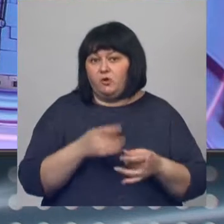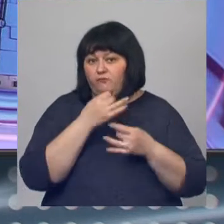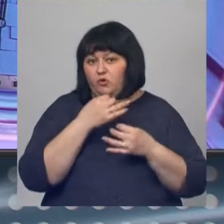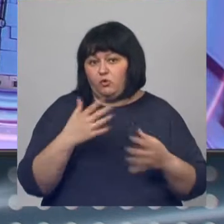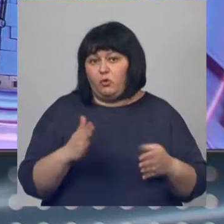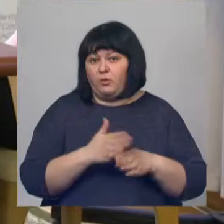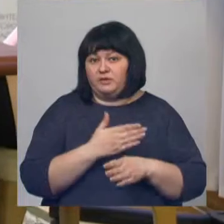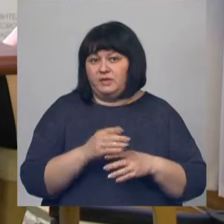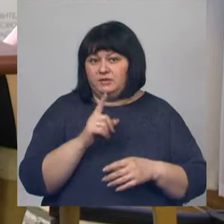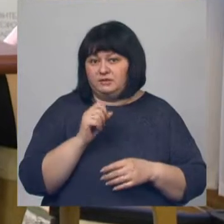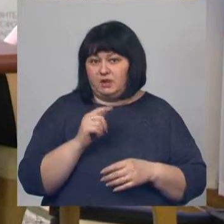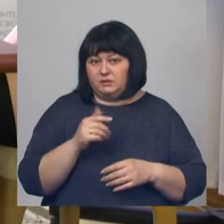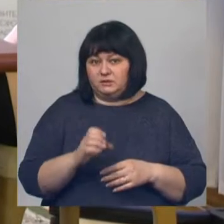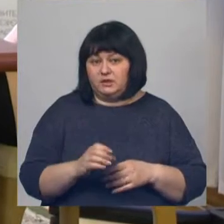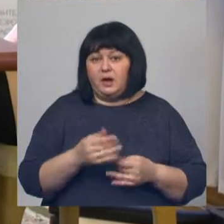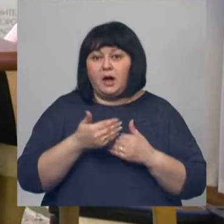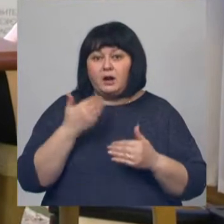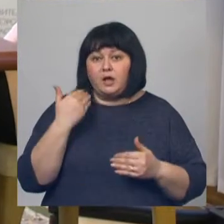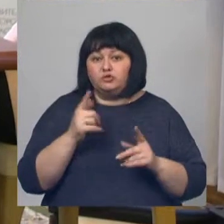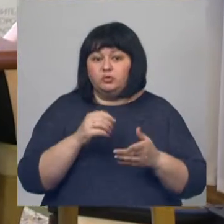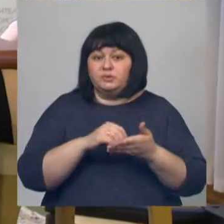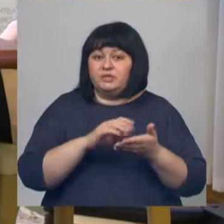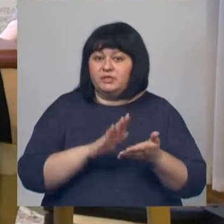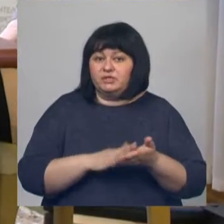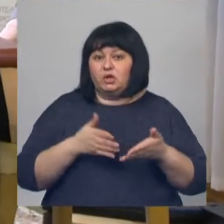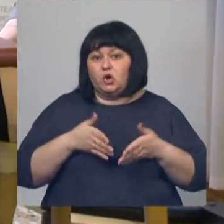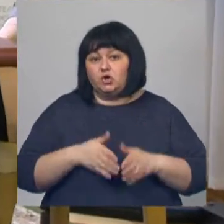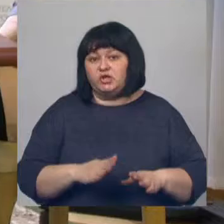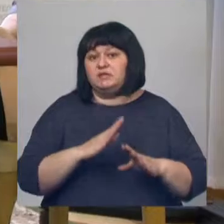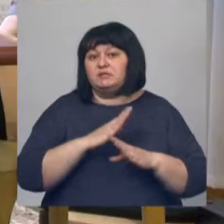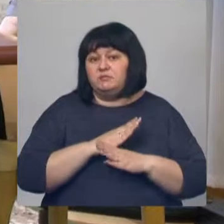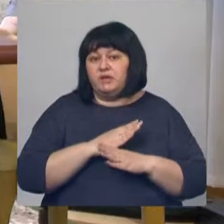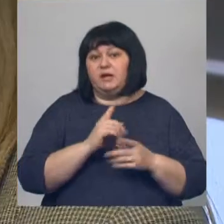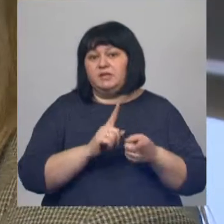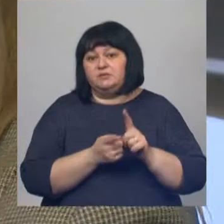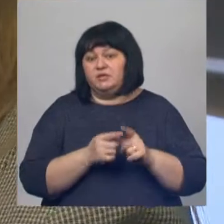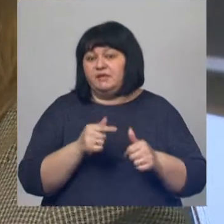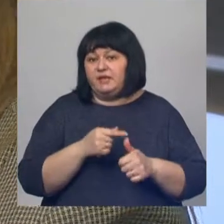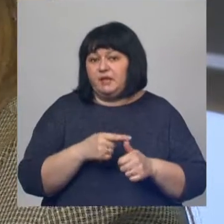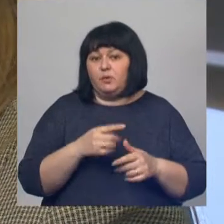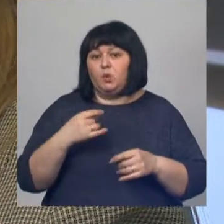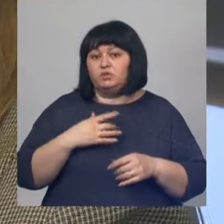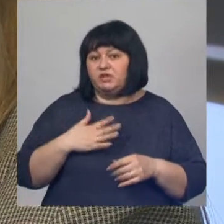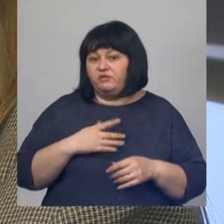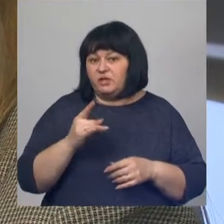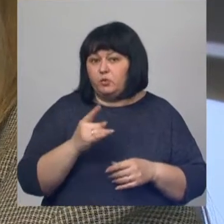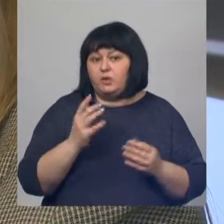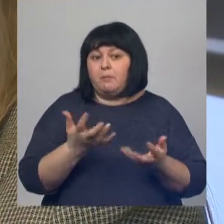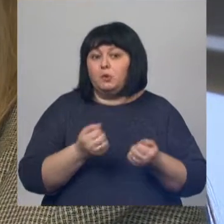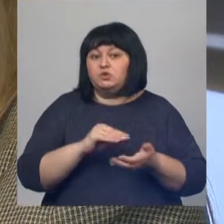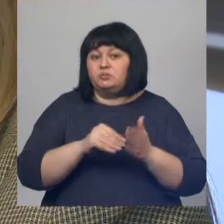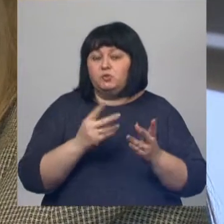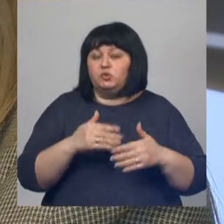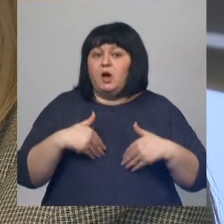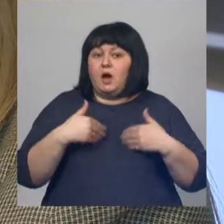любом отделении ЗАГС. Раньше, чтобы зарегистрировать рождение, смерть, сменить имя, усыновить ребенка или получить справки, нужно было